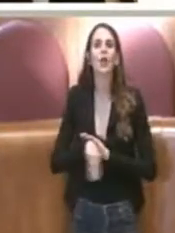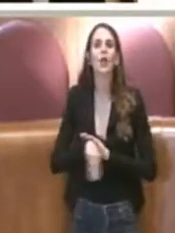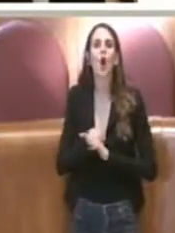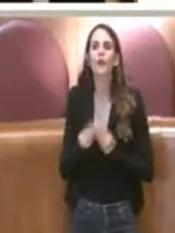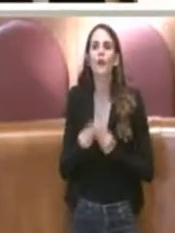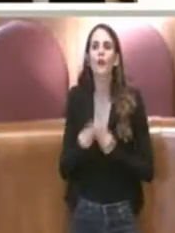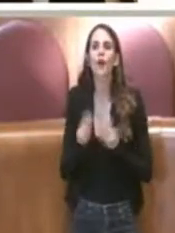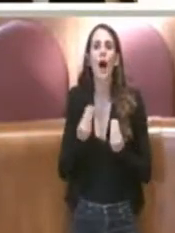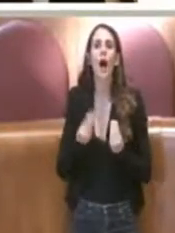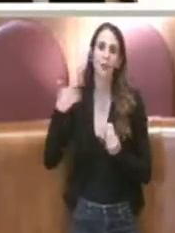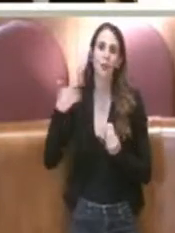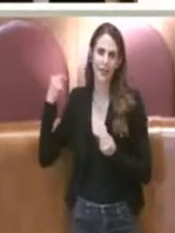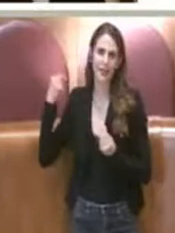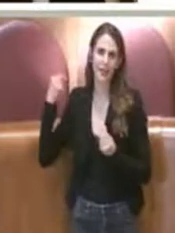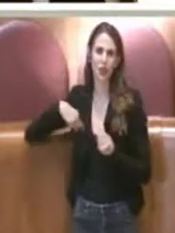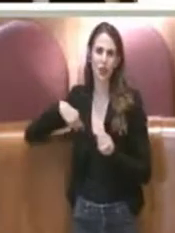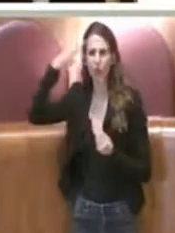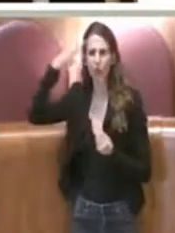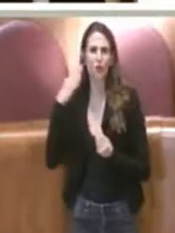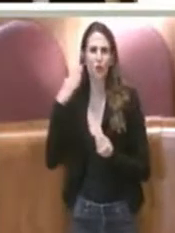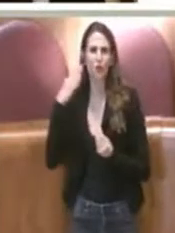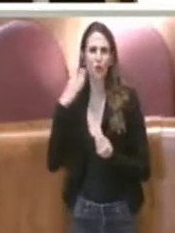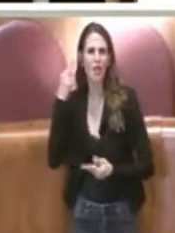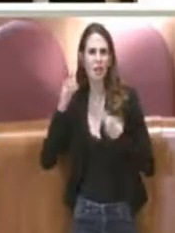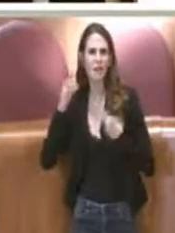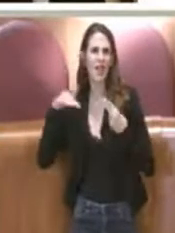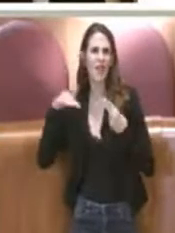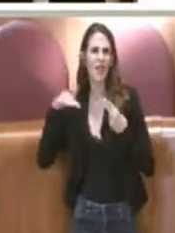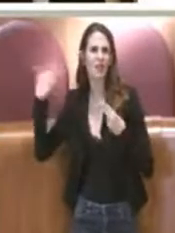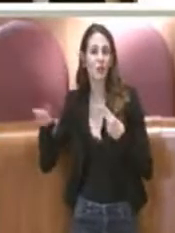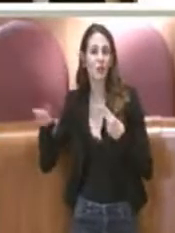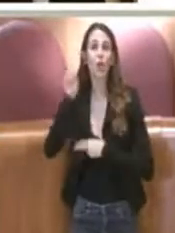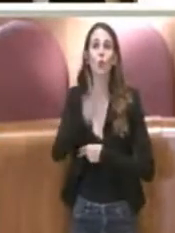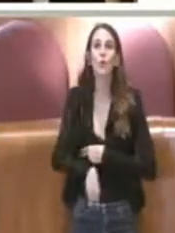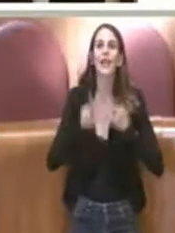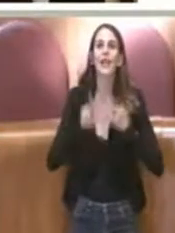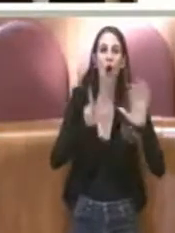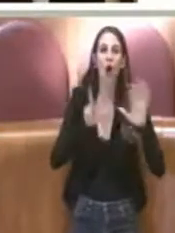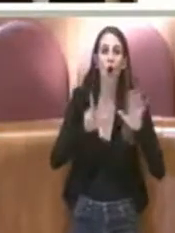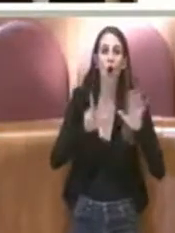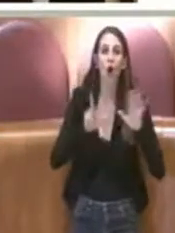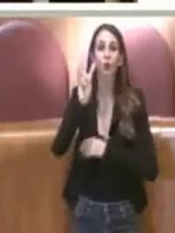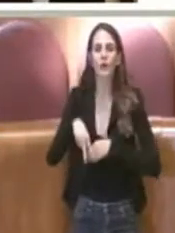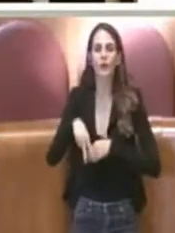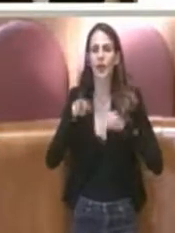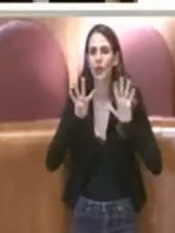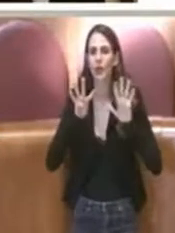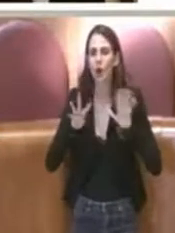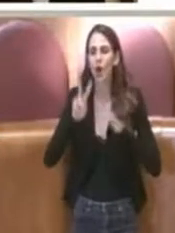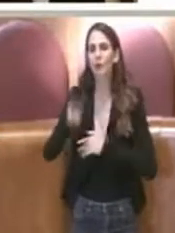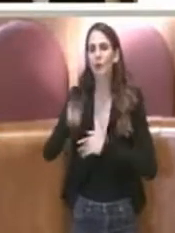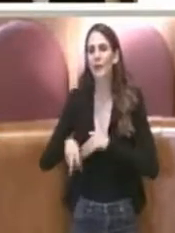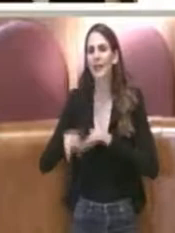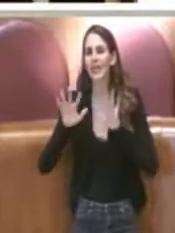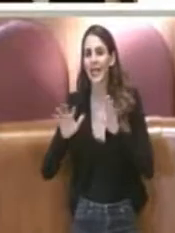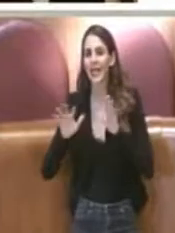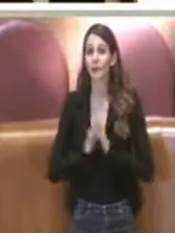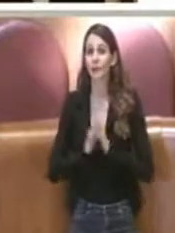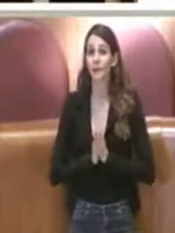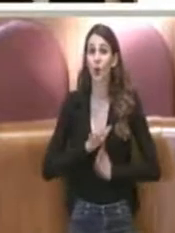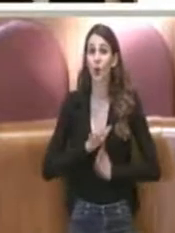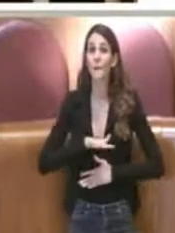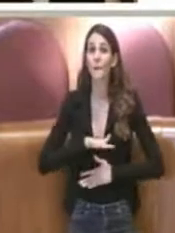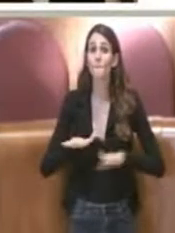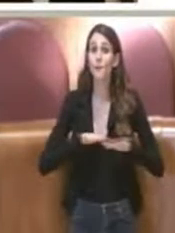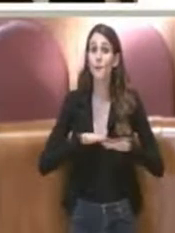Ricordo debiti fuori bilancio del 2008, 2009, 2010 e il Movimento 5 Stelle al governo di questa città